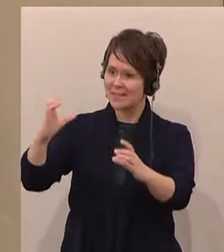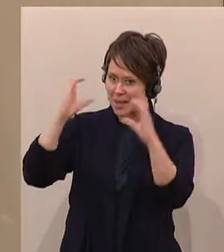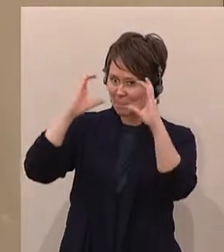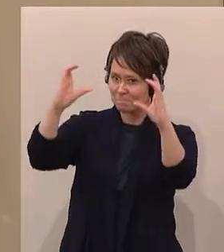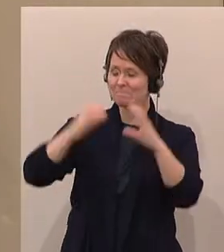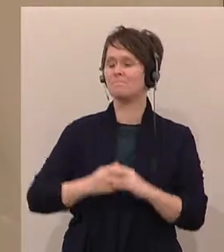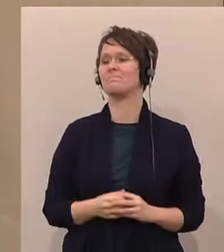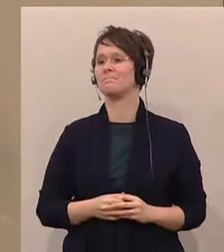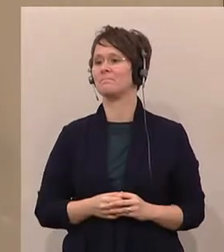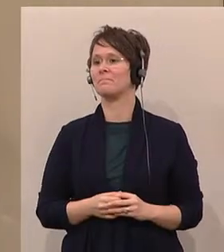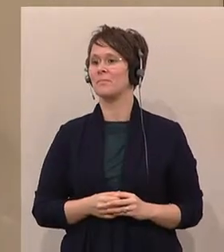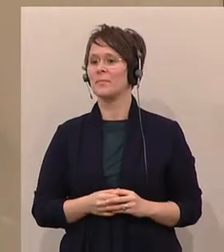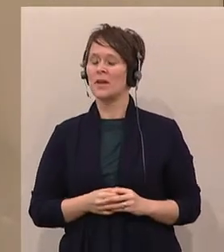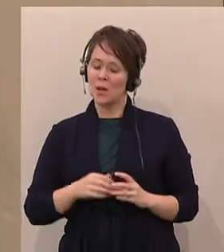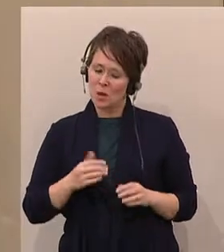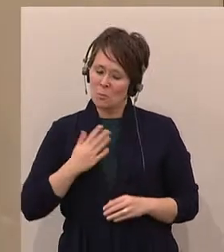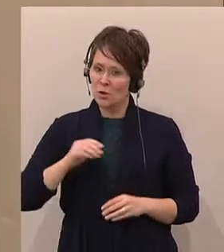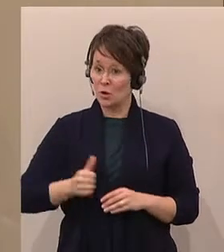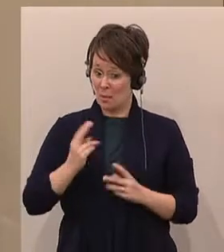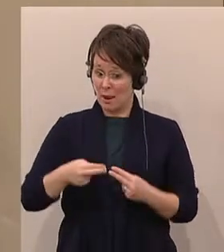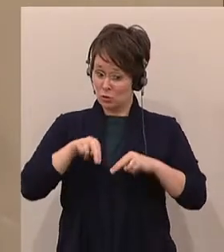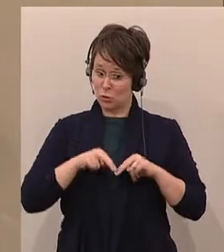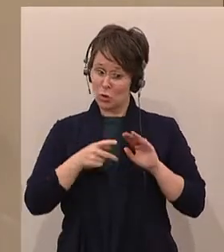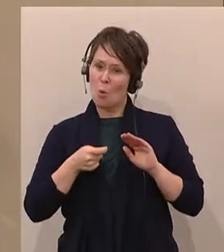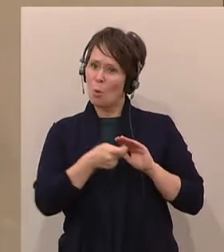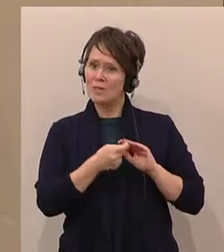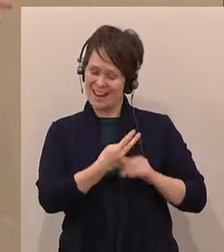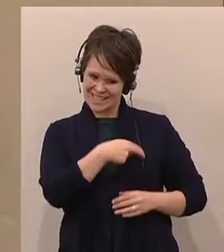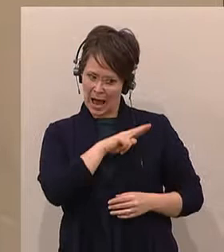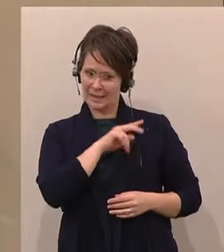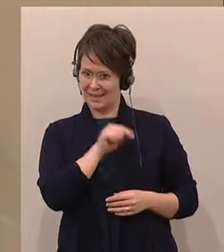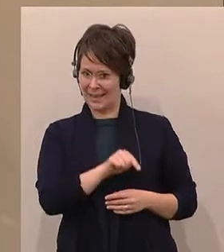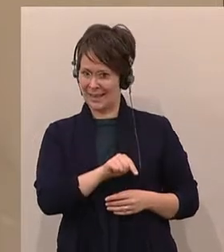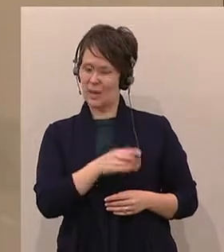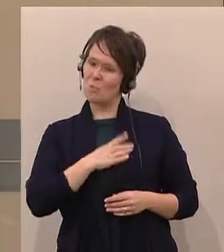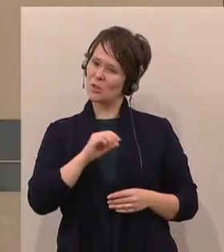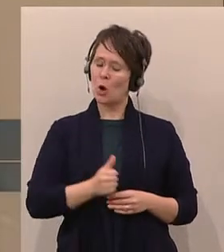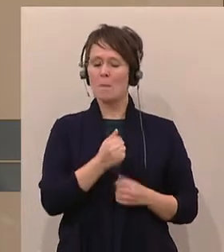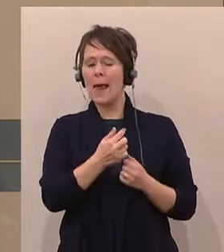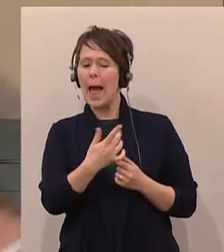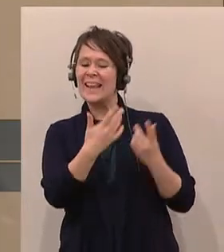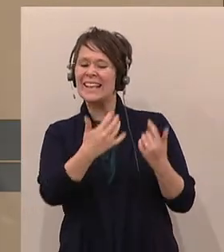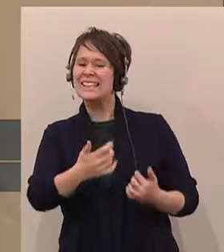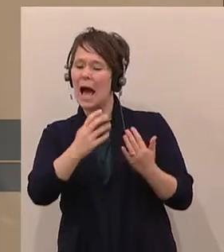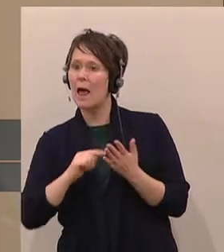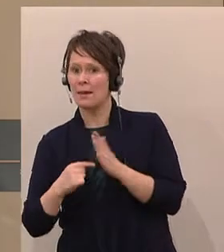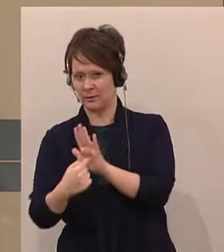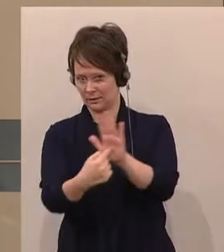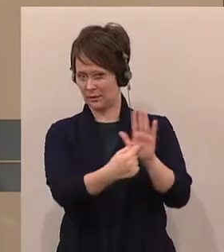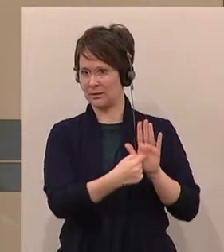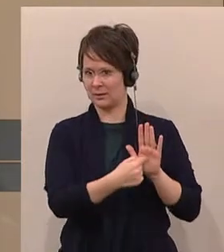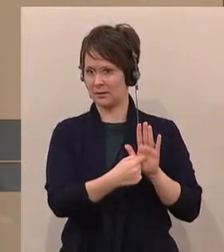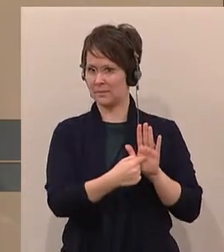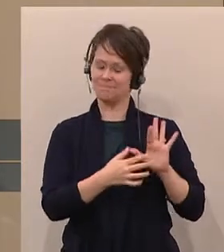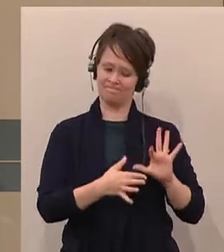Unterhaltsgarantie und möchte noch einmal einige Zahlen in den Raum stellen, weil da viele herumschwirren. Und ich möchte mich beziehen auf die